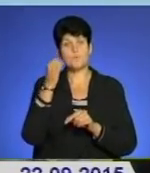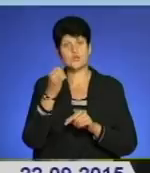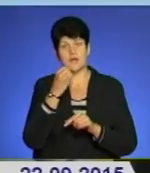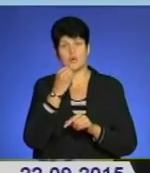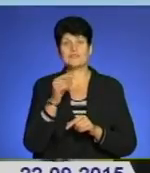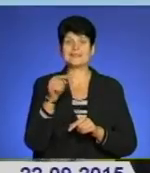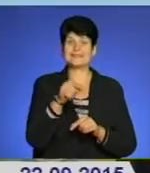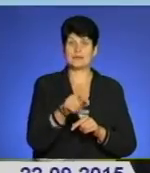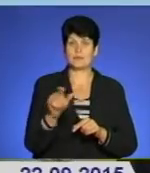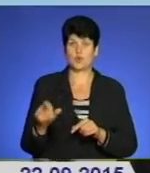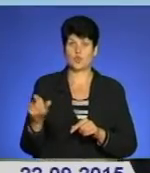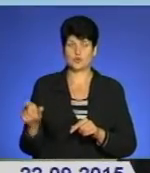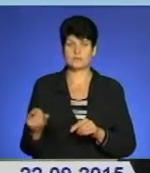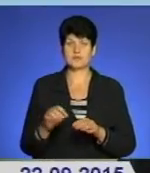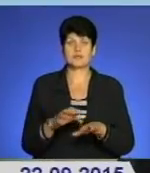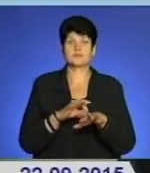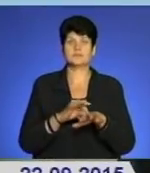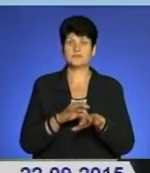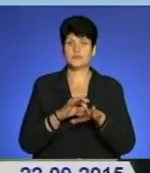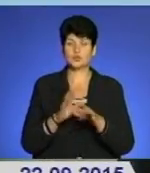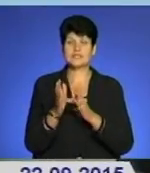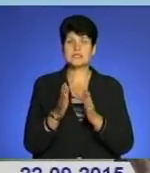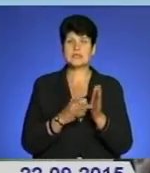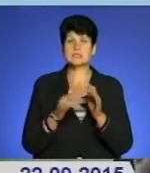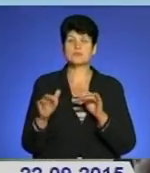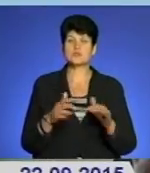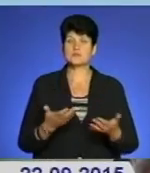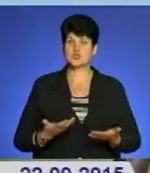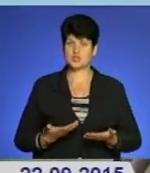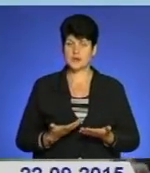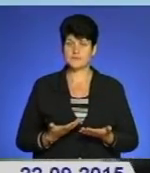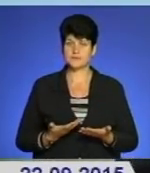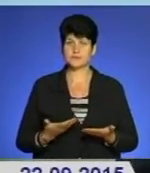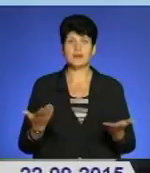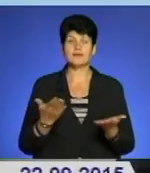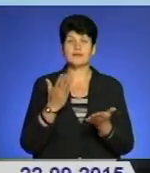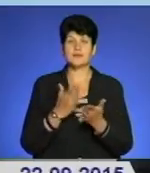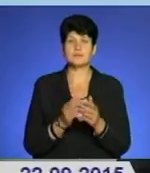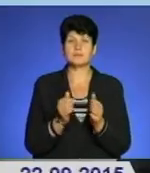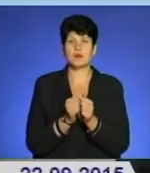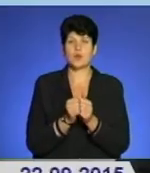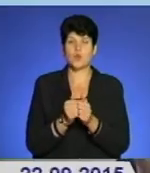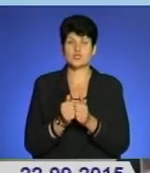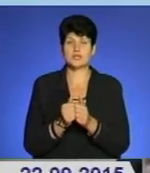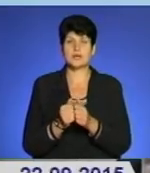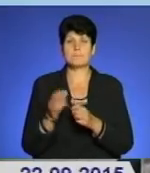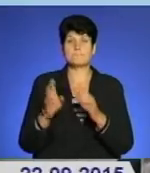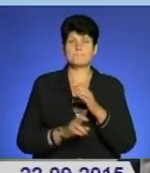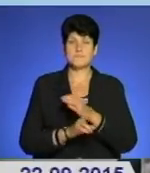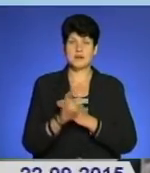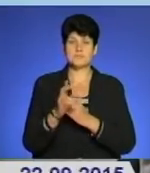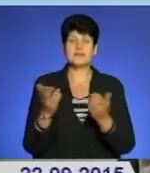тим людям, які ведуть християнський спосіб життя, які є при кожній парафії, які